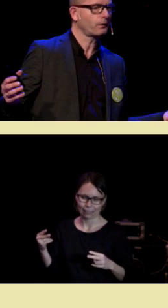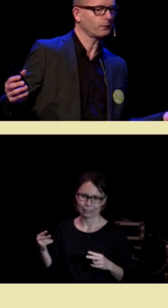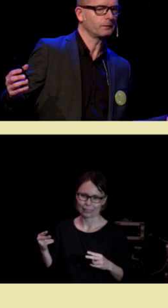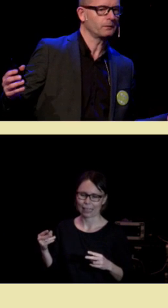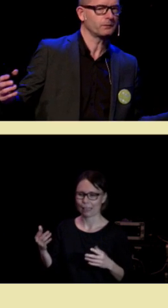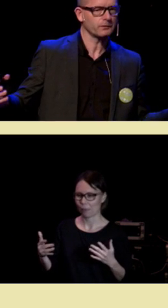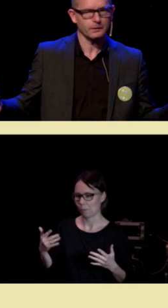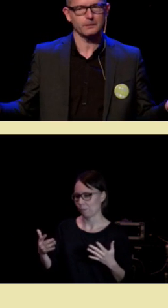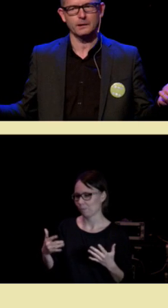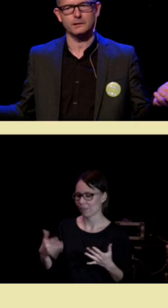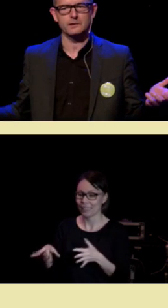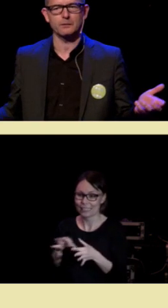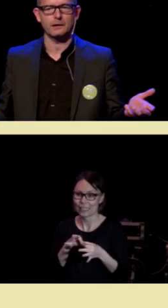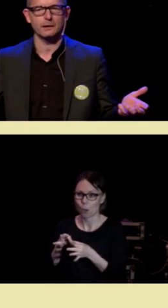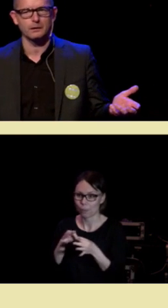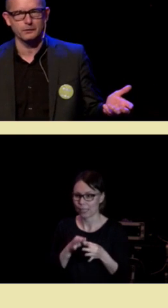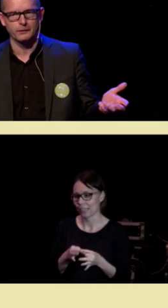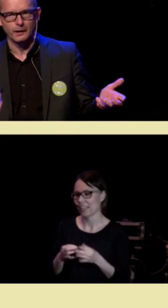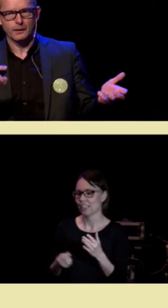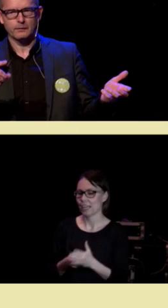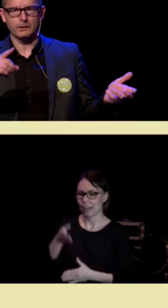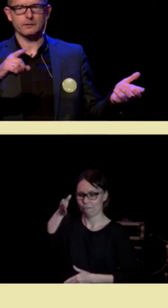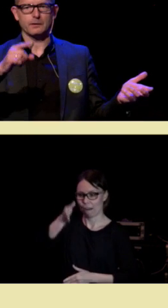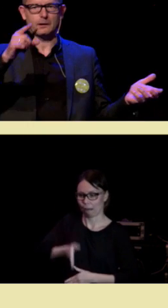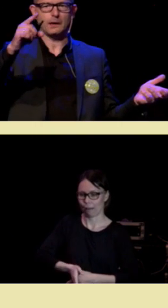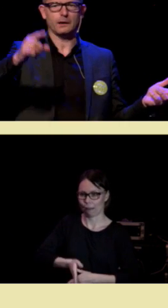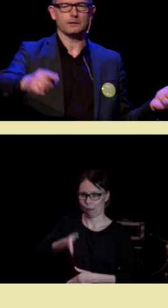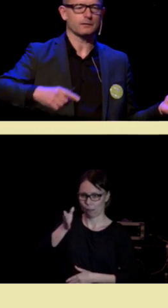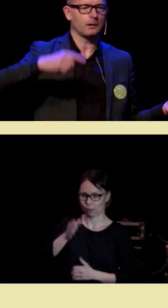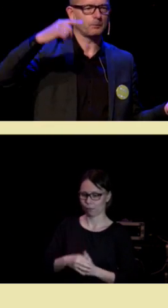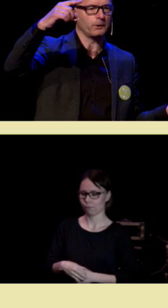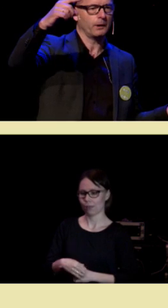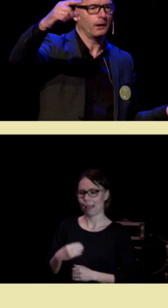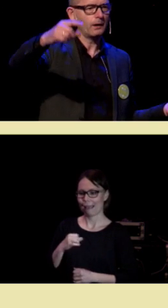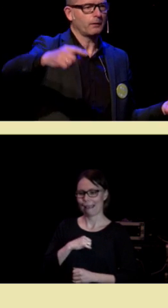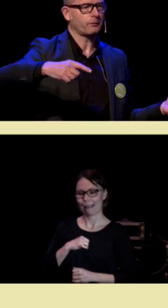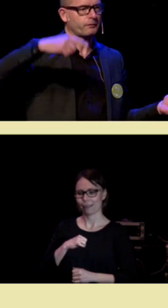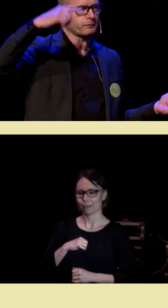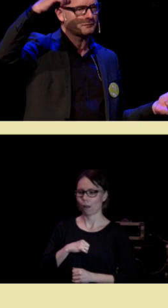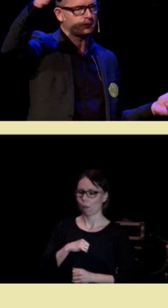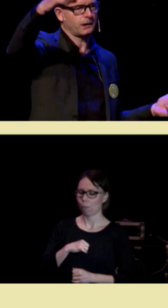sammenheng. Den skjer jo vertikalt ved at egenskaper